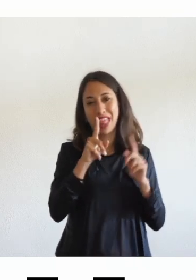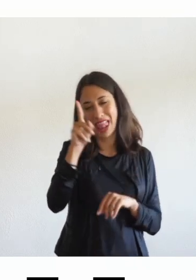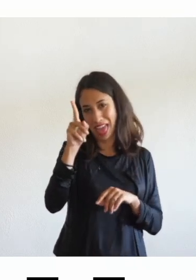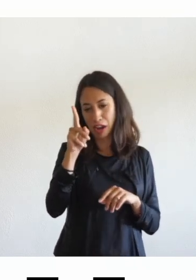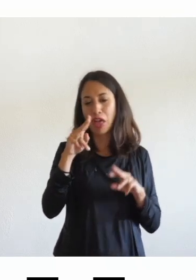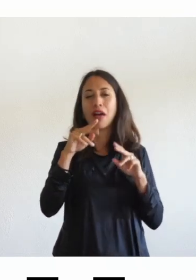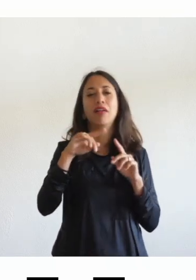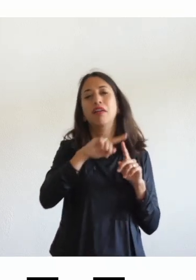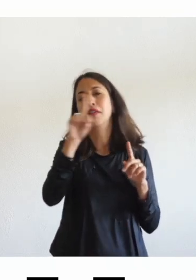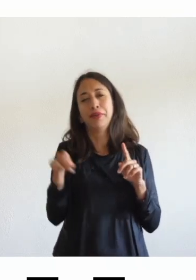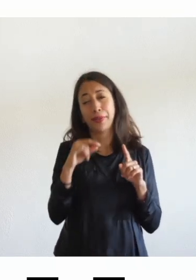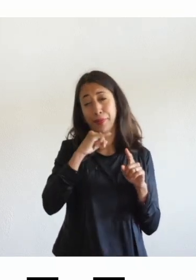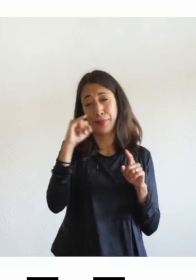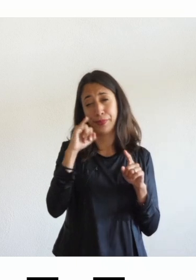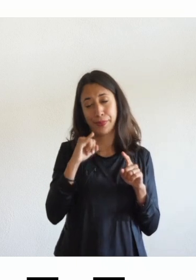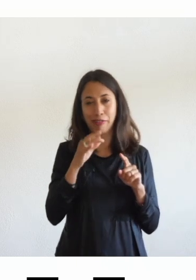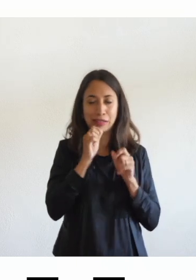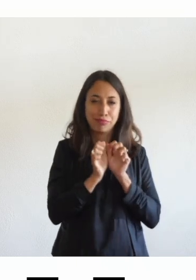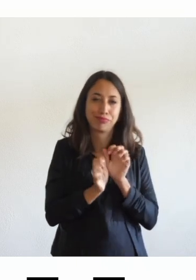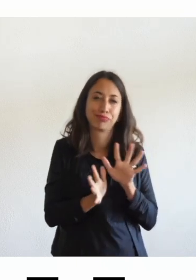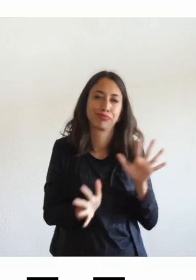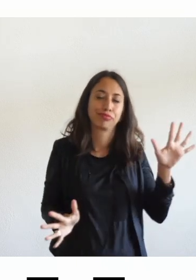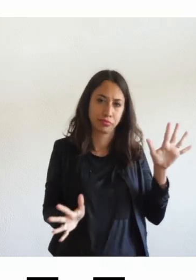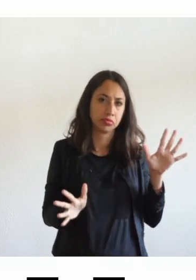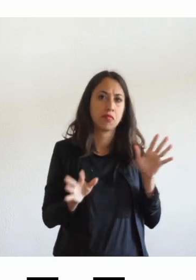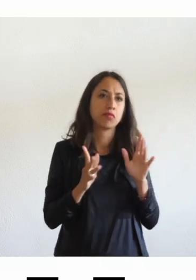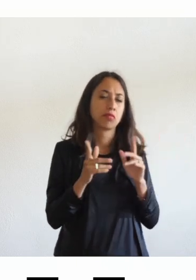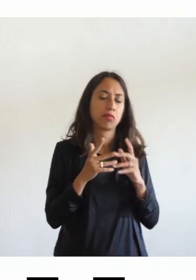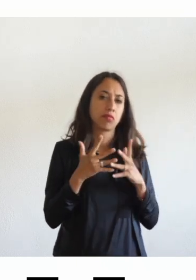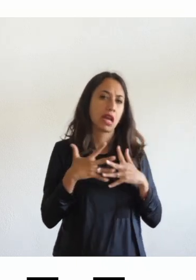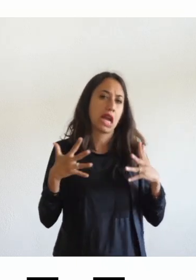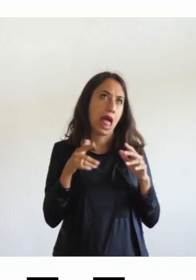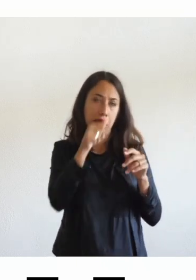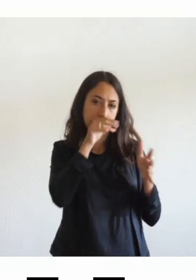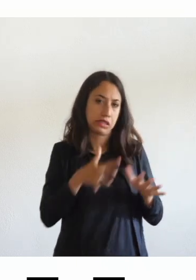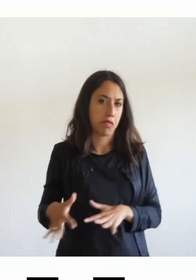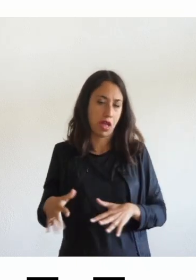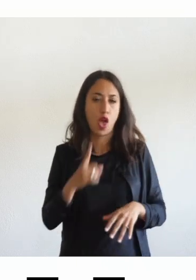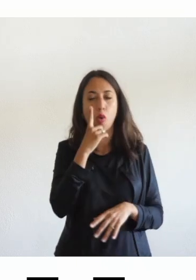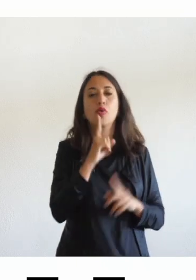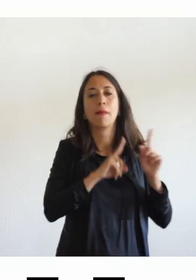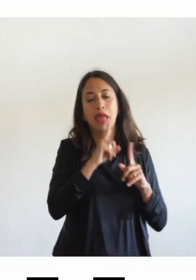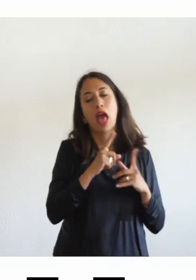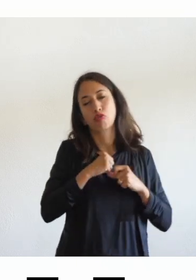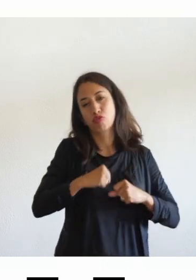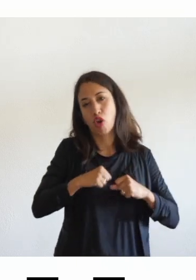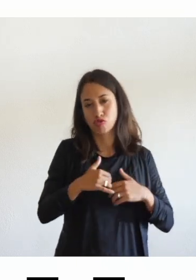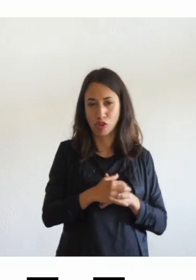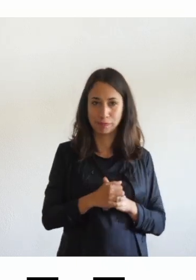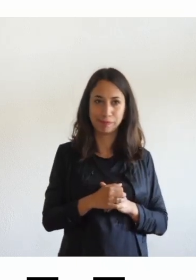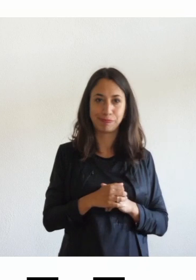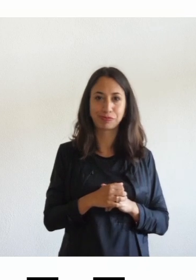resto c'è una distribuzione proporzionale alla grandezza della provincia nella distribuzione dei libri digitali